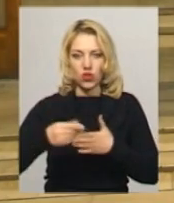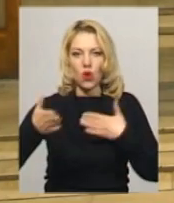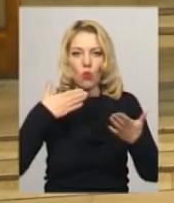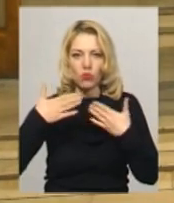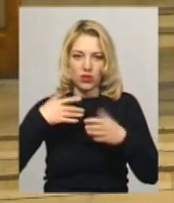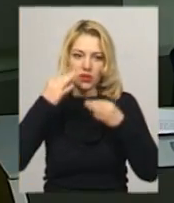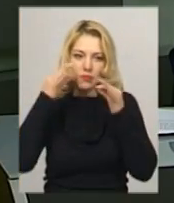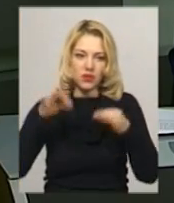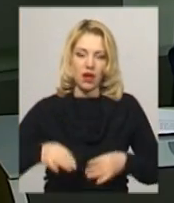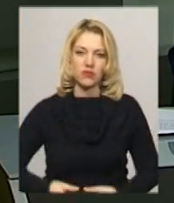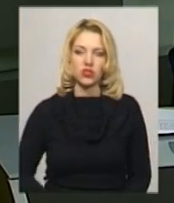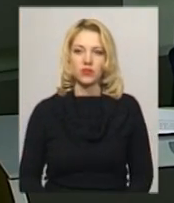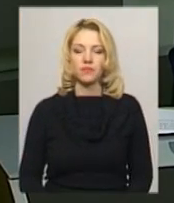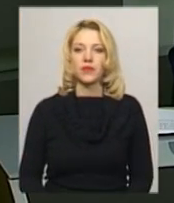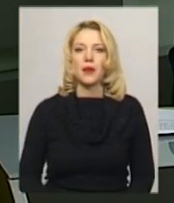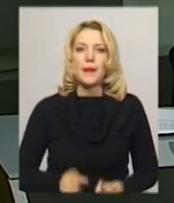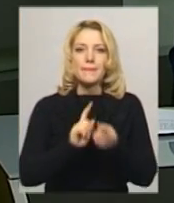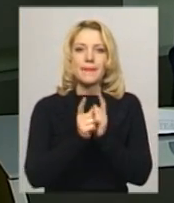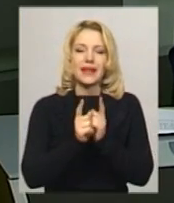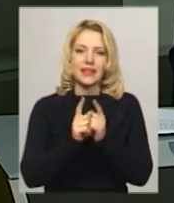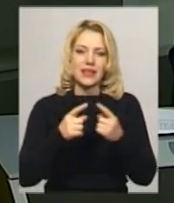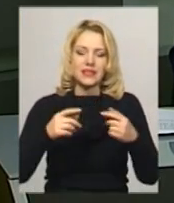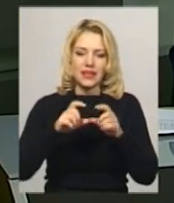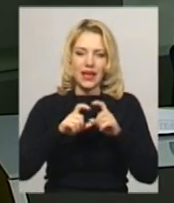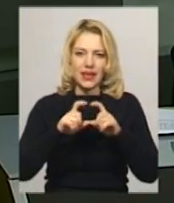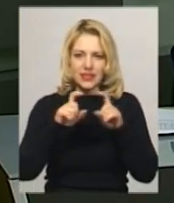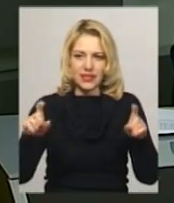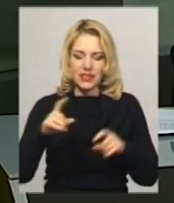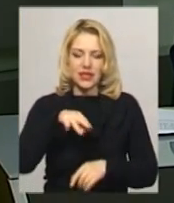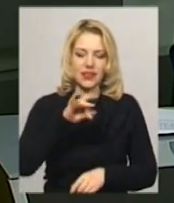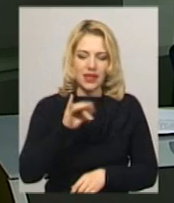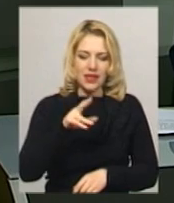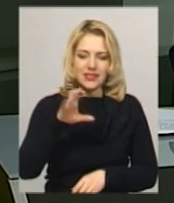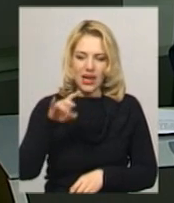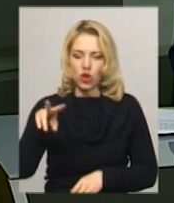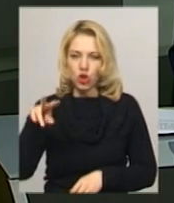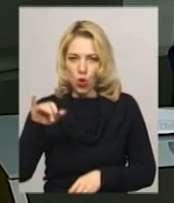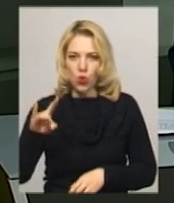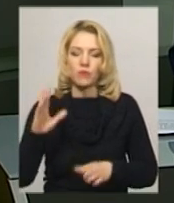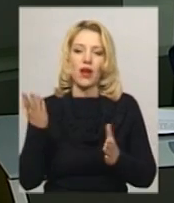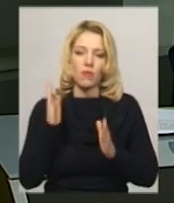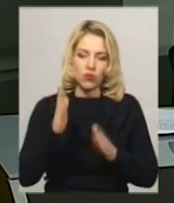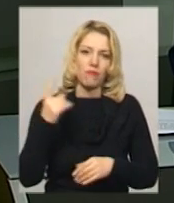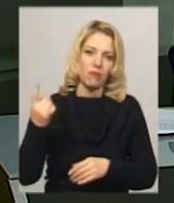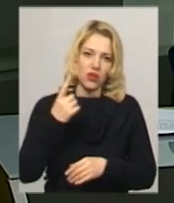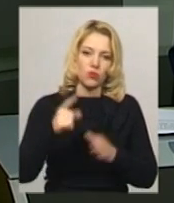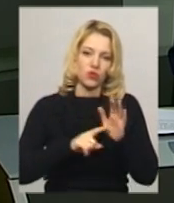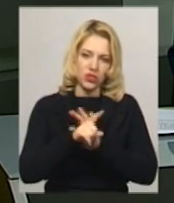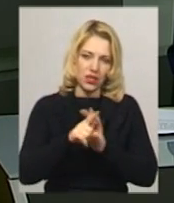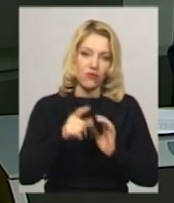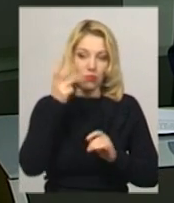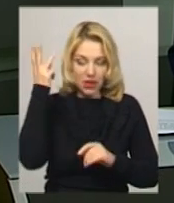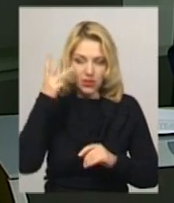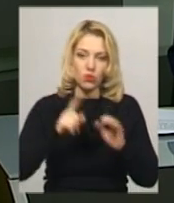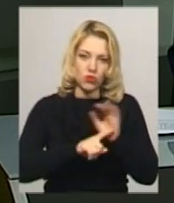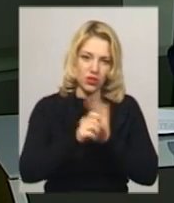навички. Перекладацька резиденція «Транслаторіум», яка вперше відбудеться у Хмельницькому, розпочнеться 19 квітня.